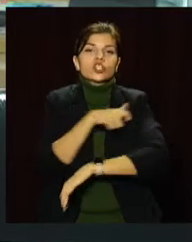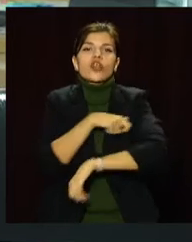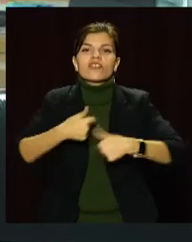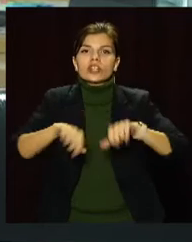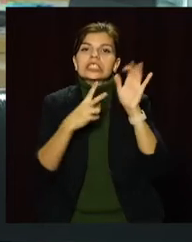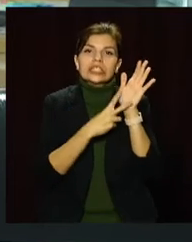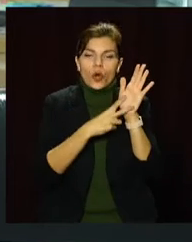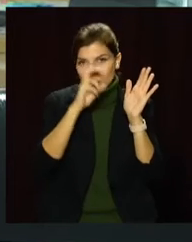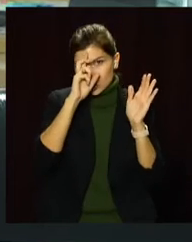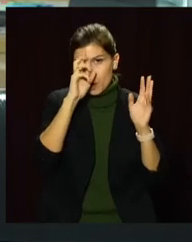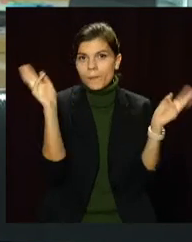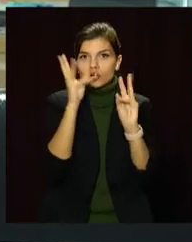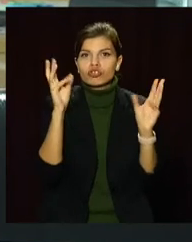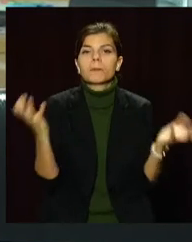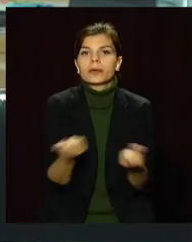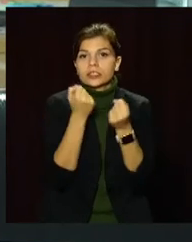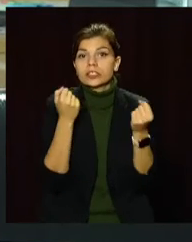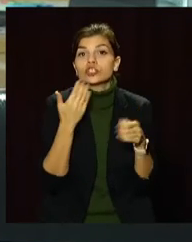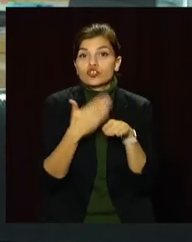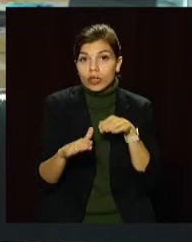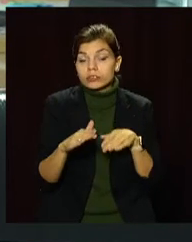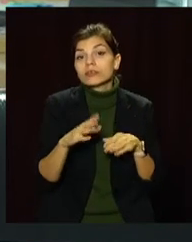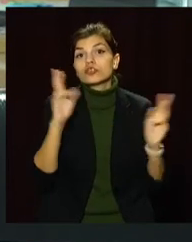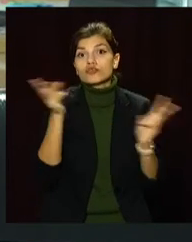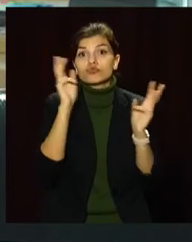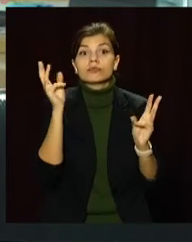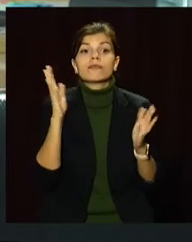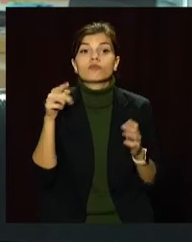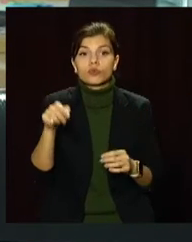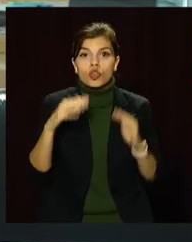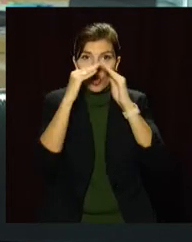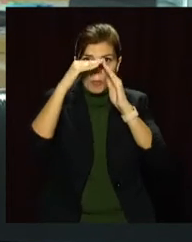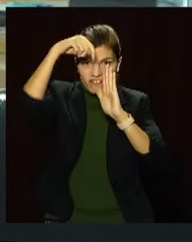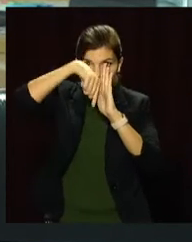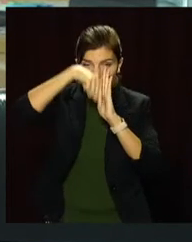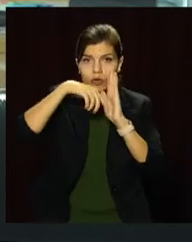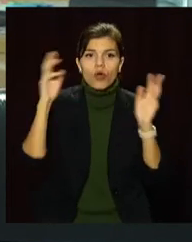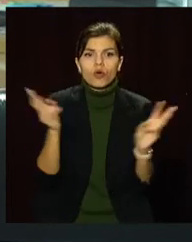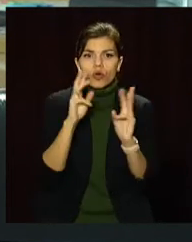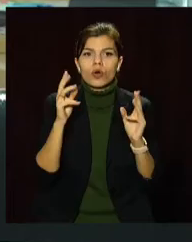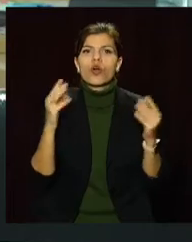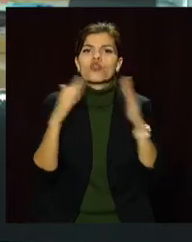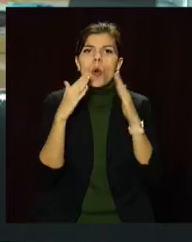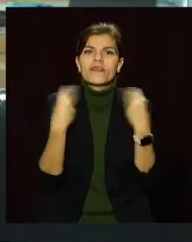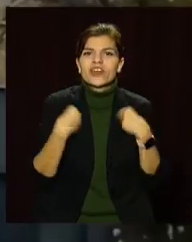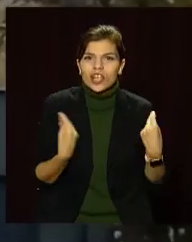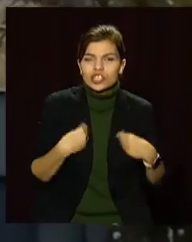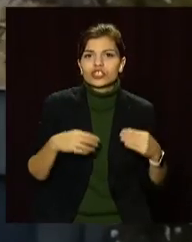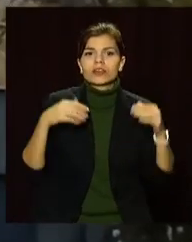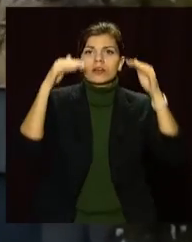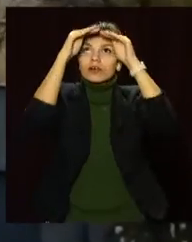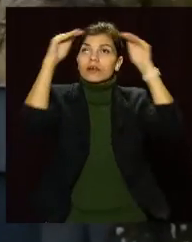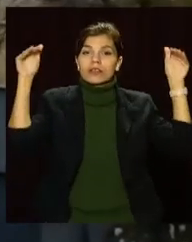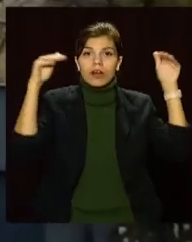сьомої державної пожежно-рятувальної частини. Загоряння сталося всередині будівлі, хоріли домашні речі. На горіщі